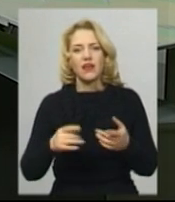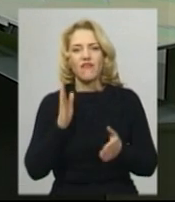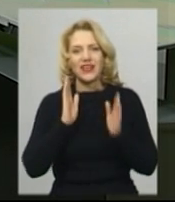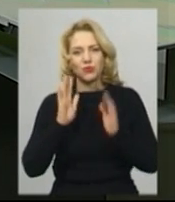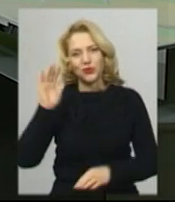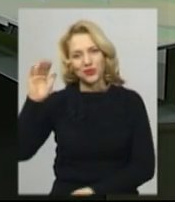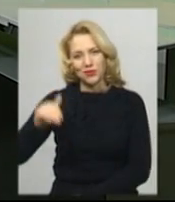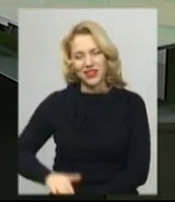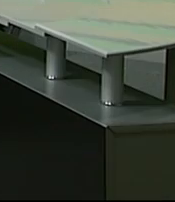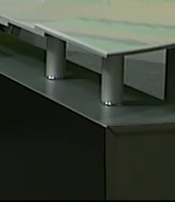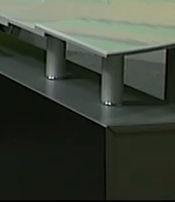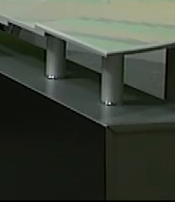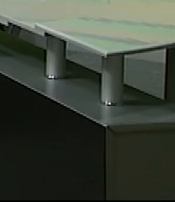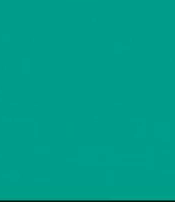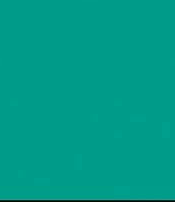Фейсбук. Побачимось!